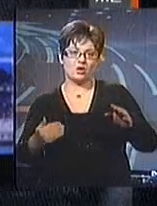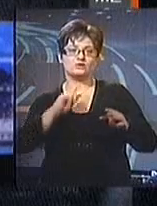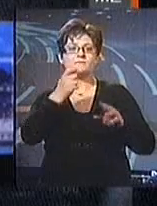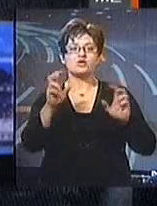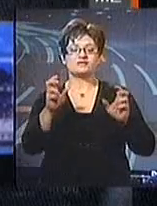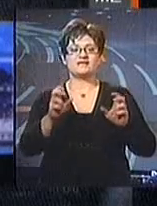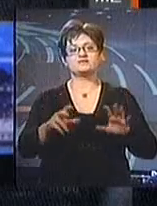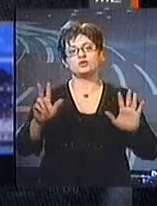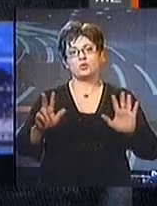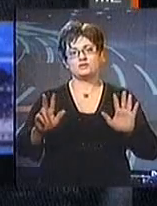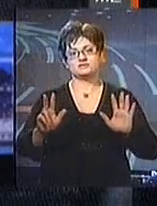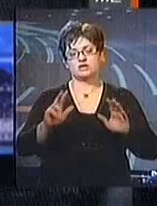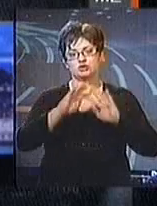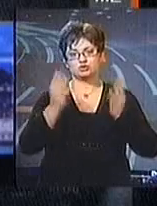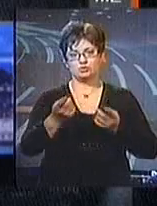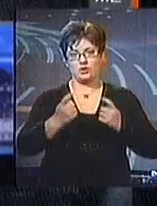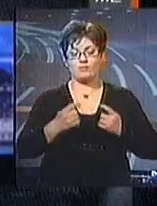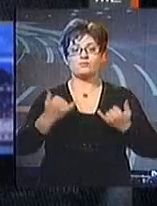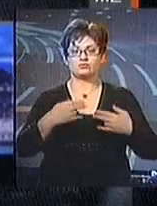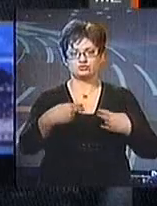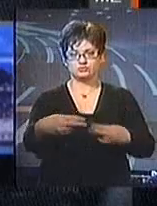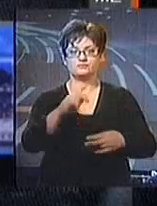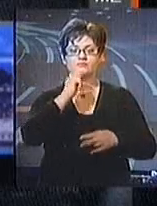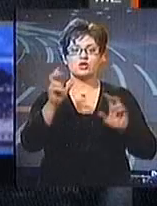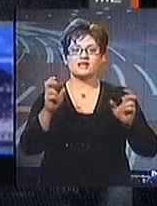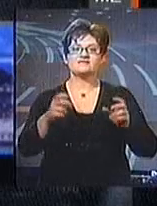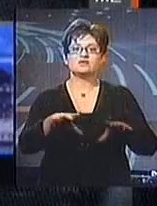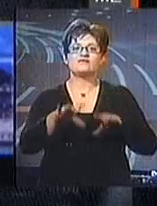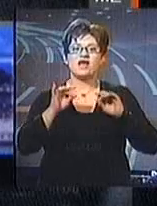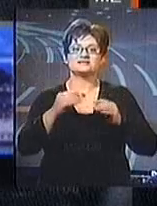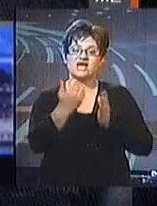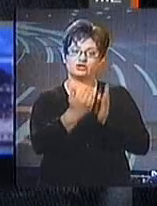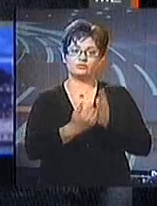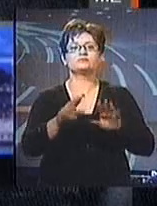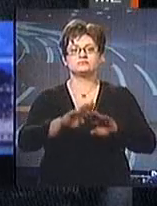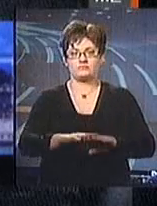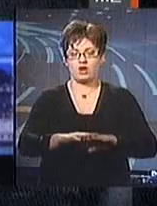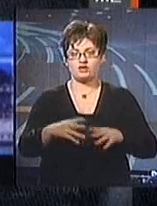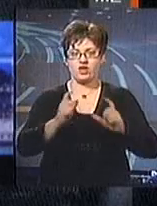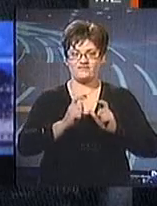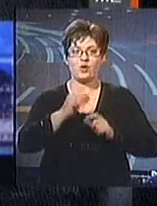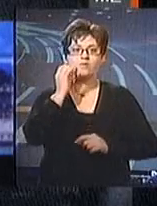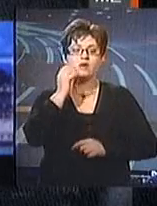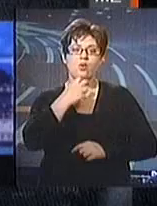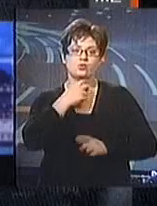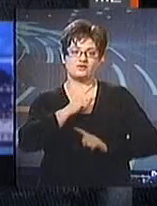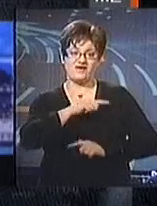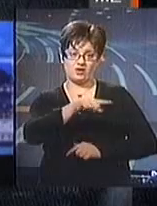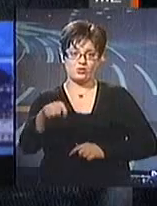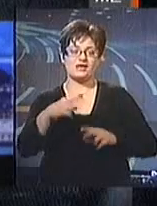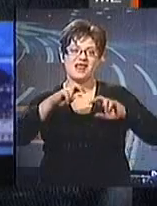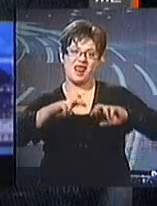Magyar Televízió 8-as stúdiójából. Most folytatódik a Magyar Televízió választási műsora, maradjanak velünk. Baló György várja önöket